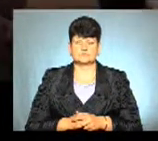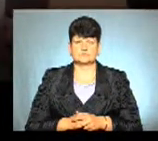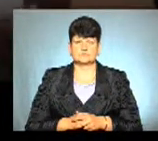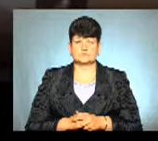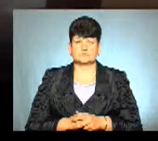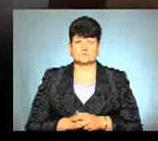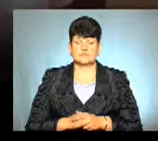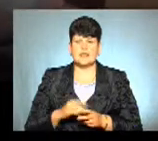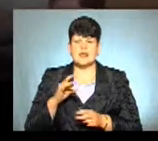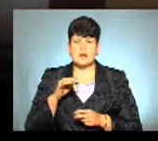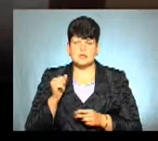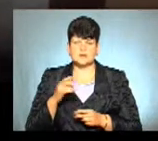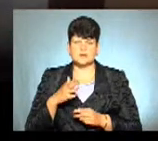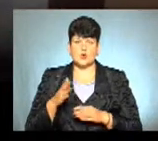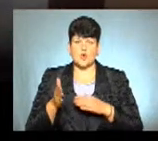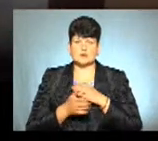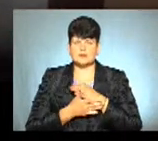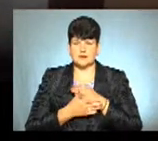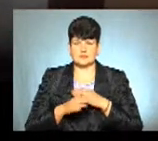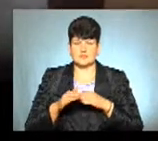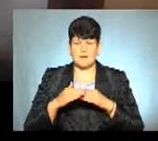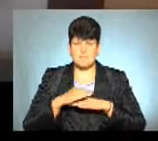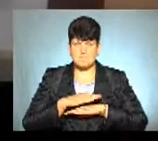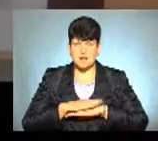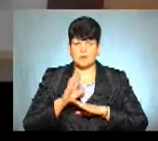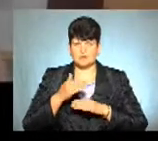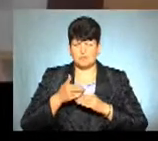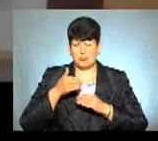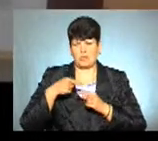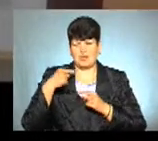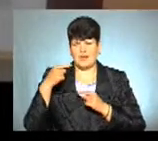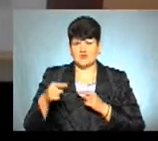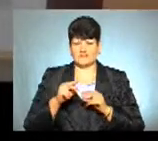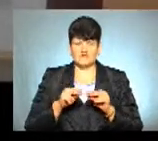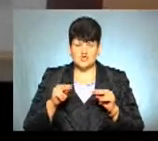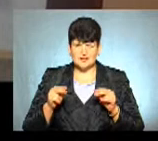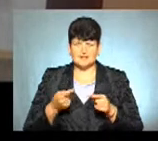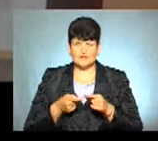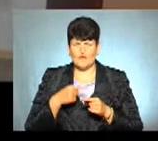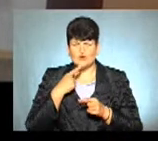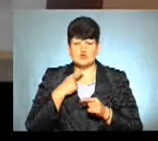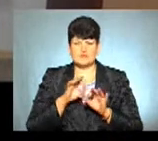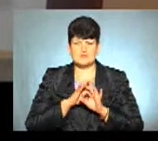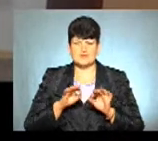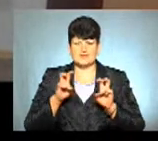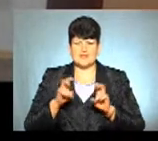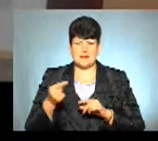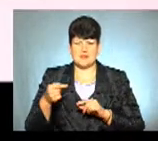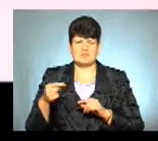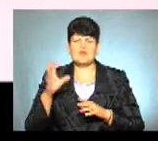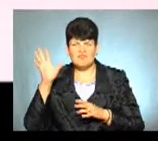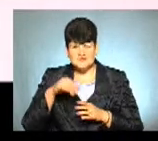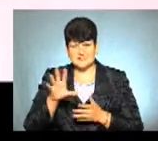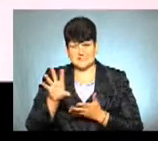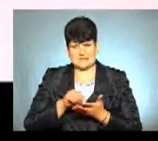Реація, перед останні парти, щоб бути подальше від вчителя, бо кажуть, що відмінники світі насправді не так, ми всі списуємо.